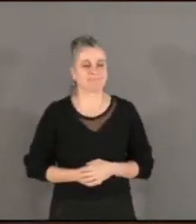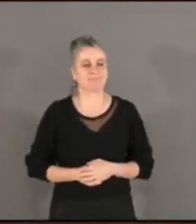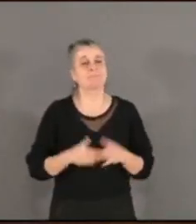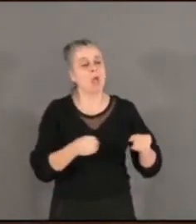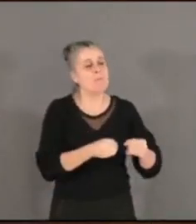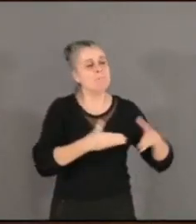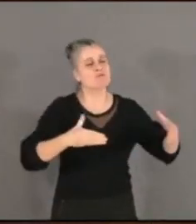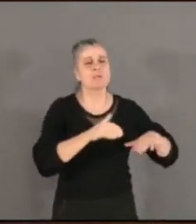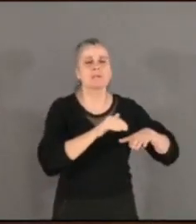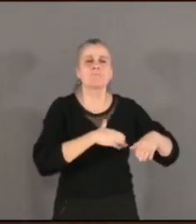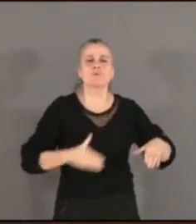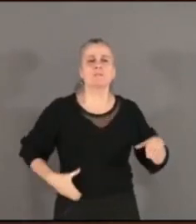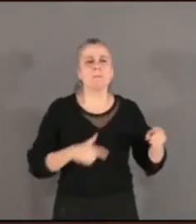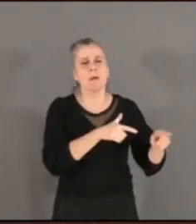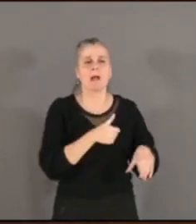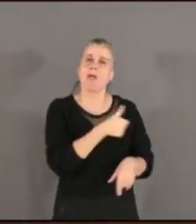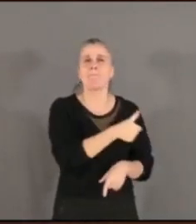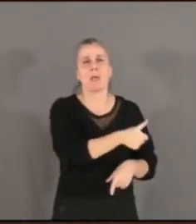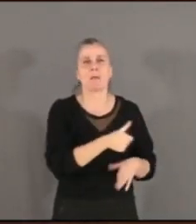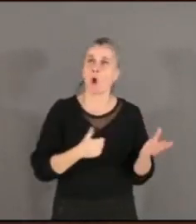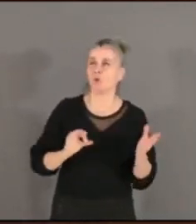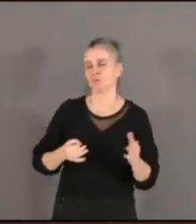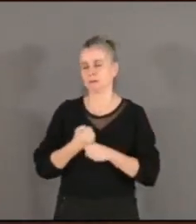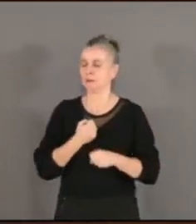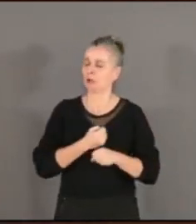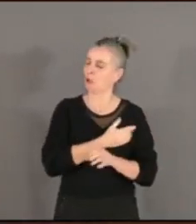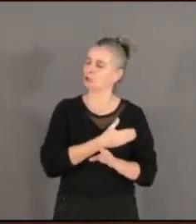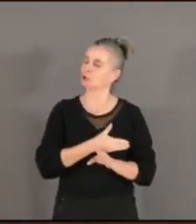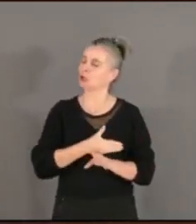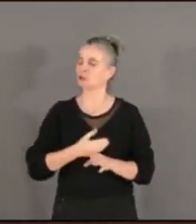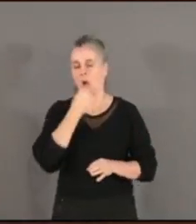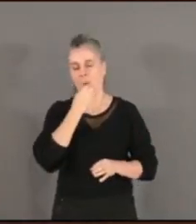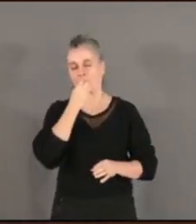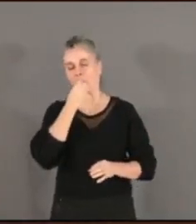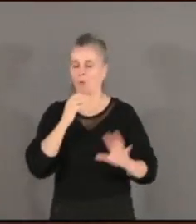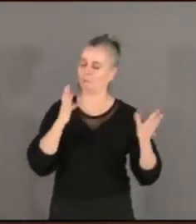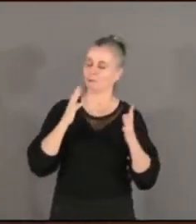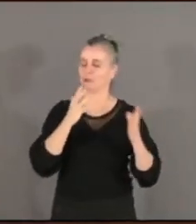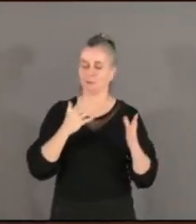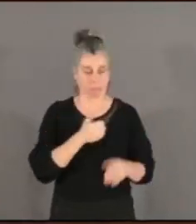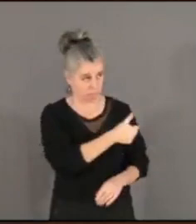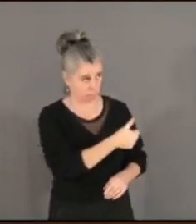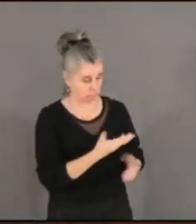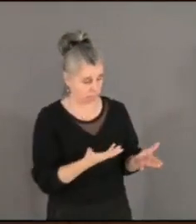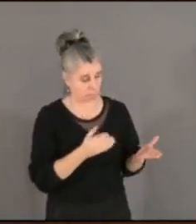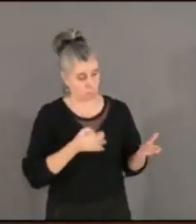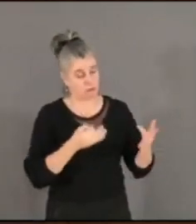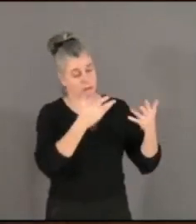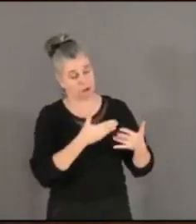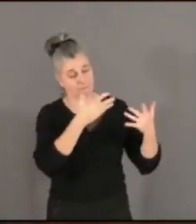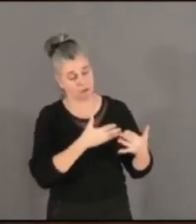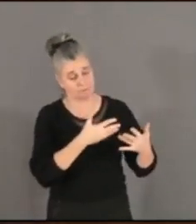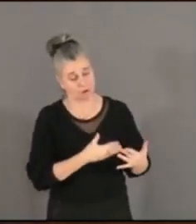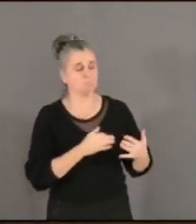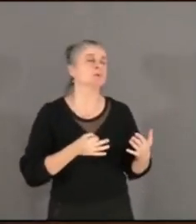présentation de faire des efforts de gestion et d'avoir un budget équilibré, la réalité est tout autre. Et les chiffres, car il y a quand même